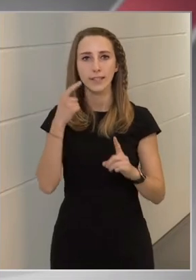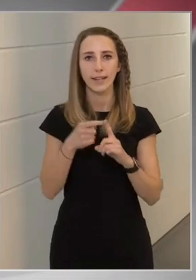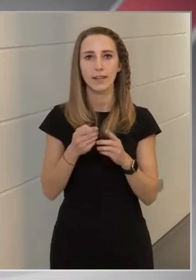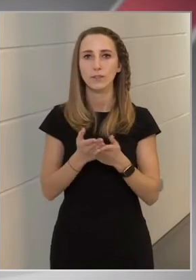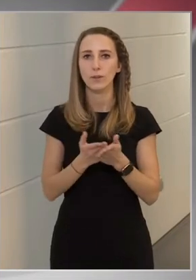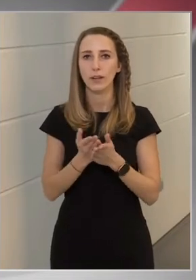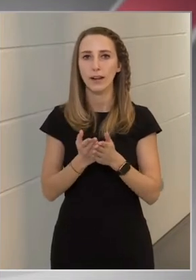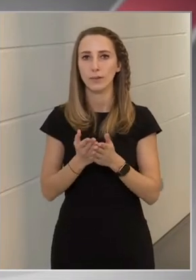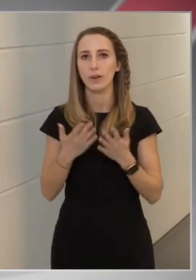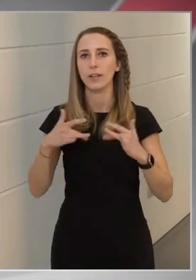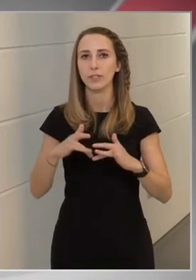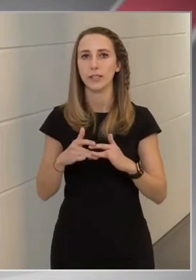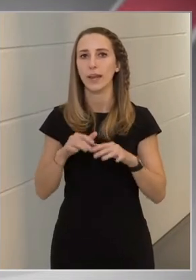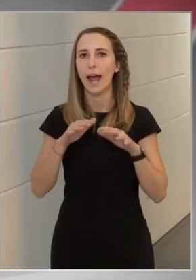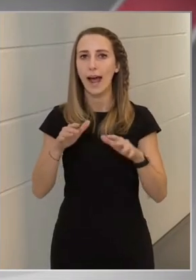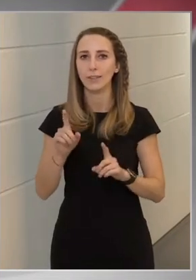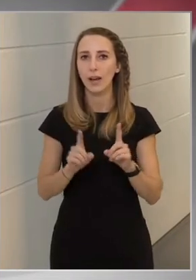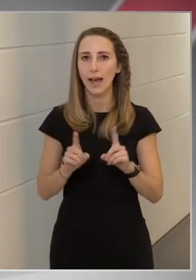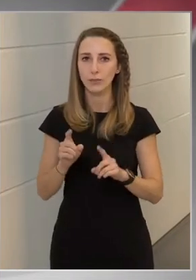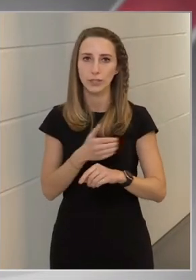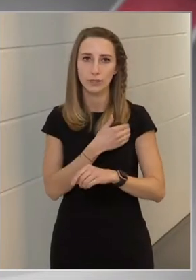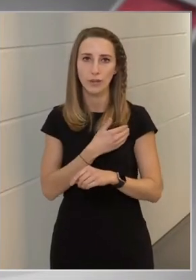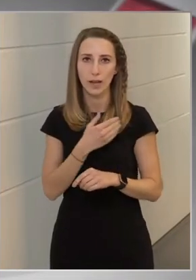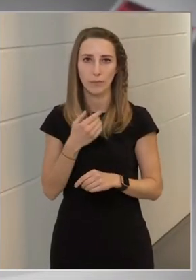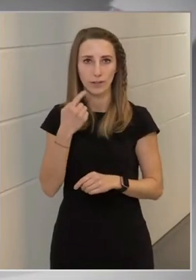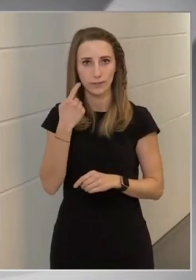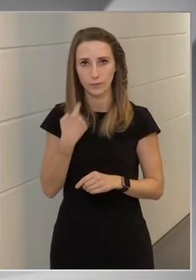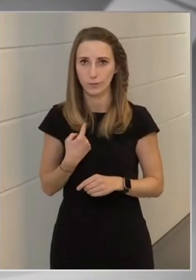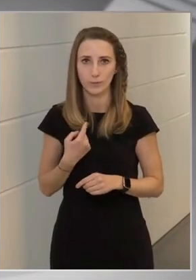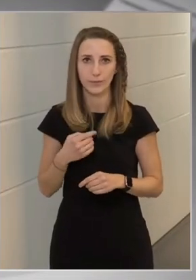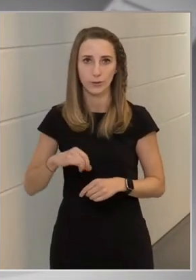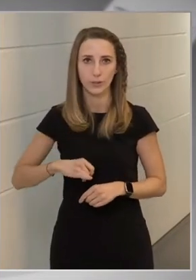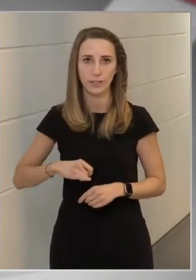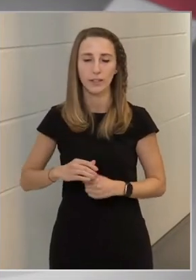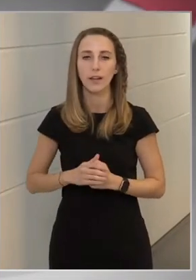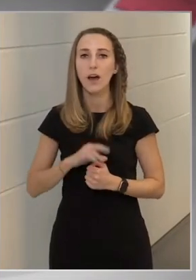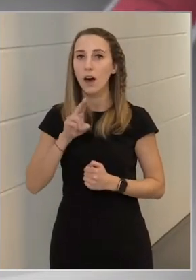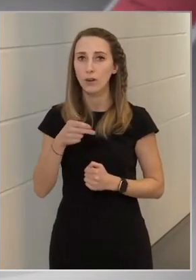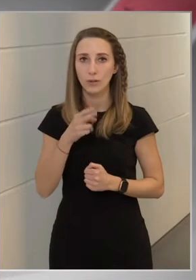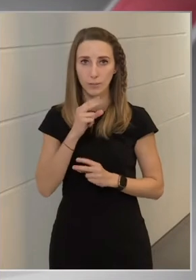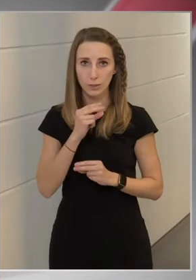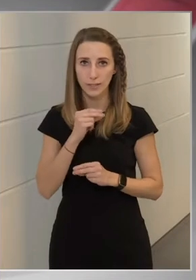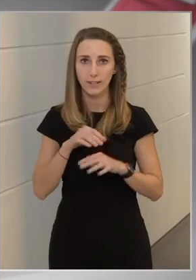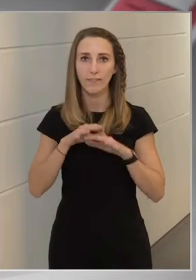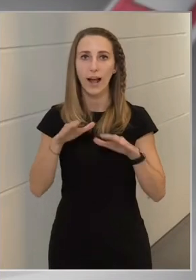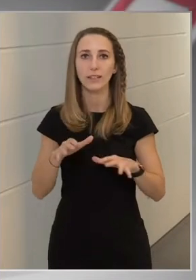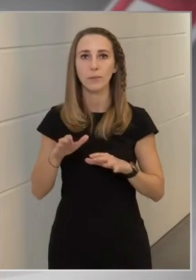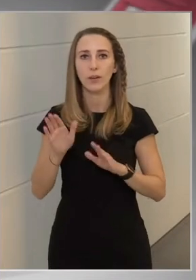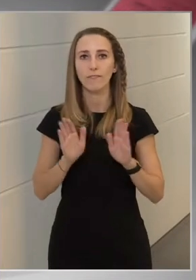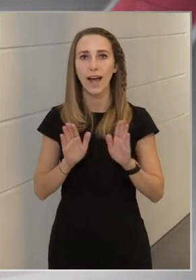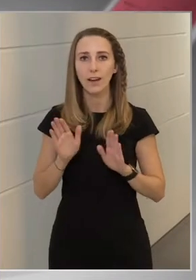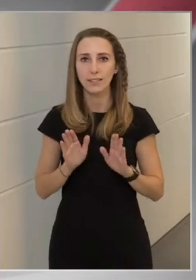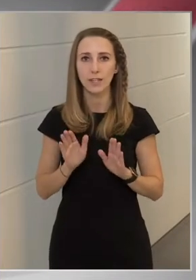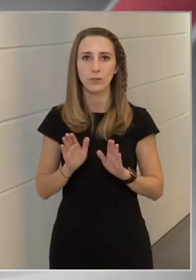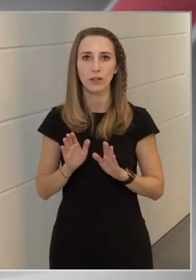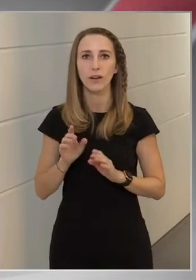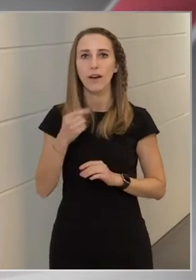helyiségben, általános iskolában nem tudunk biztosítani. Arról nem is beszélve, hogy általában a választásokat